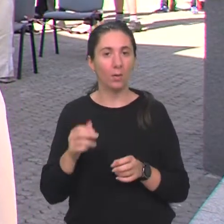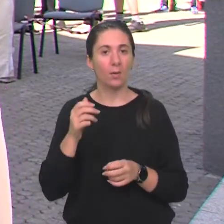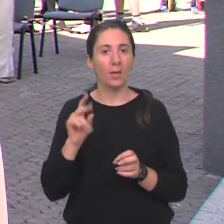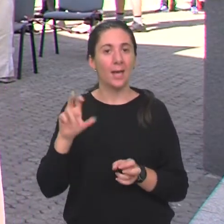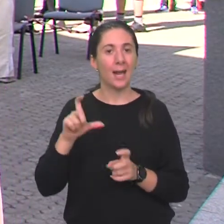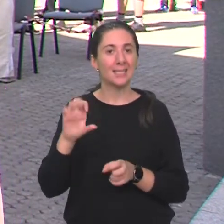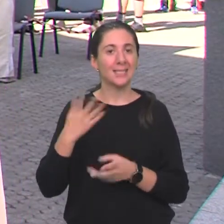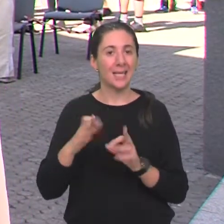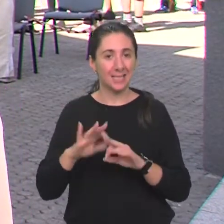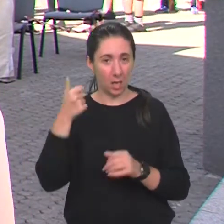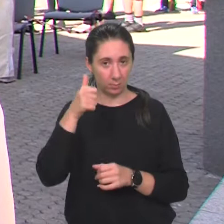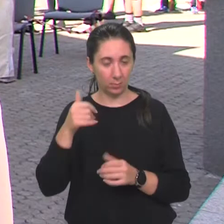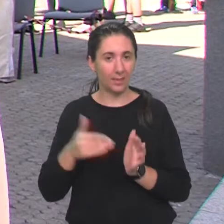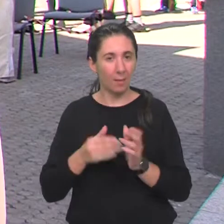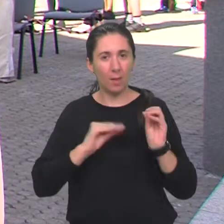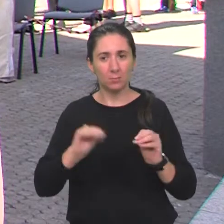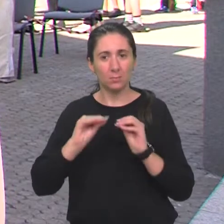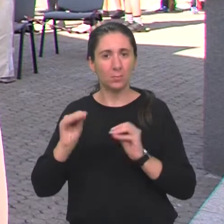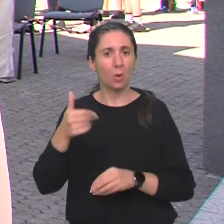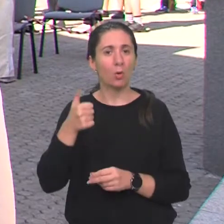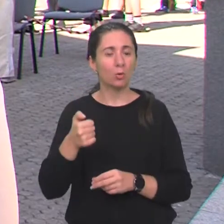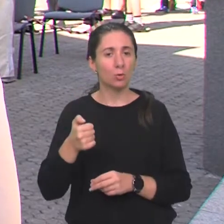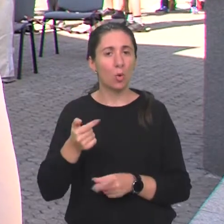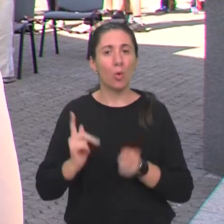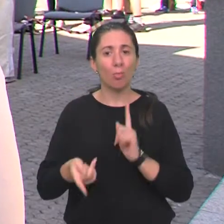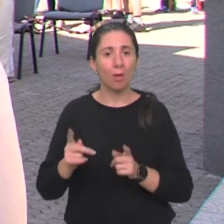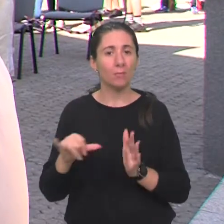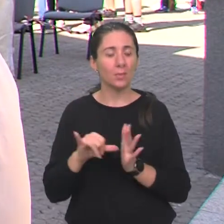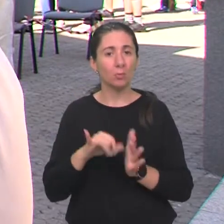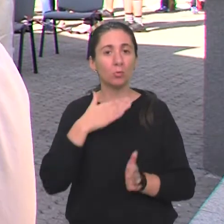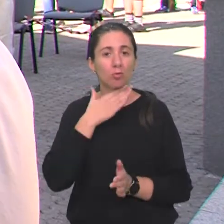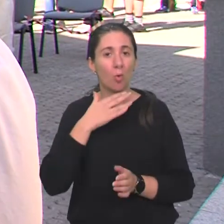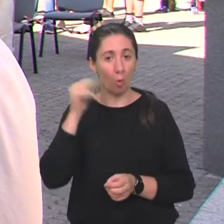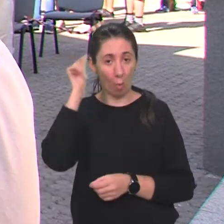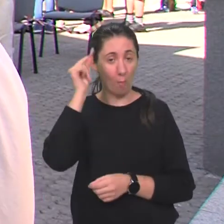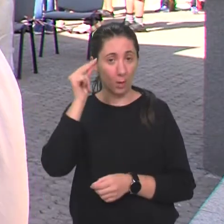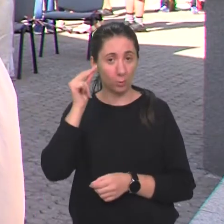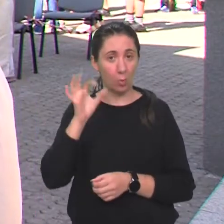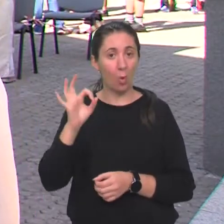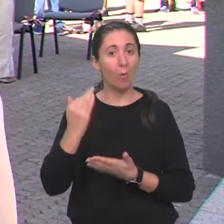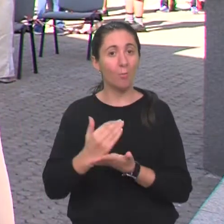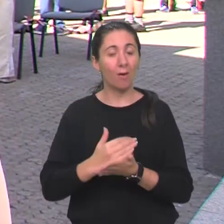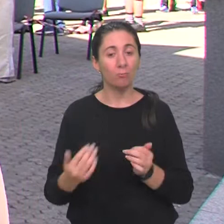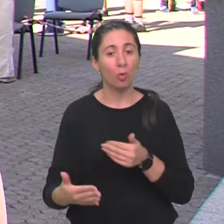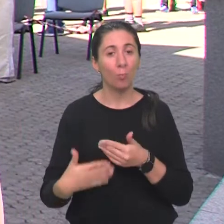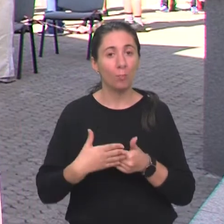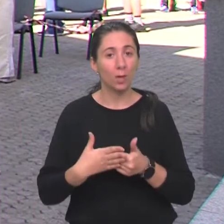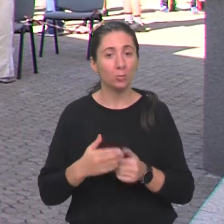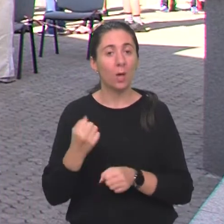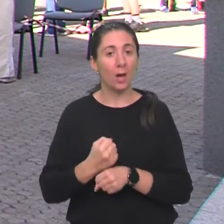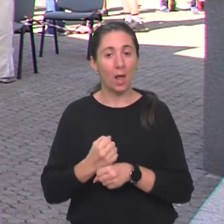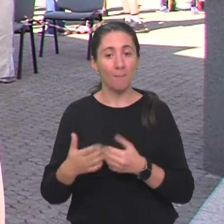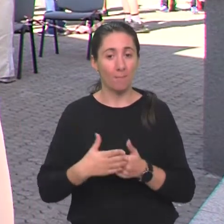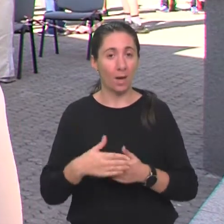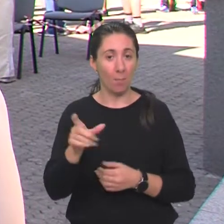Receza, gdje treba educirati stotinjak nastavnika srednjoškolskog obrazovanja o pravilnom pristupu u radu